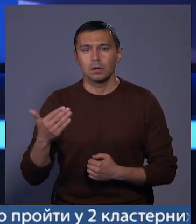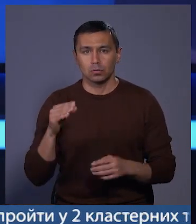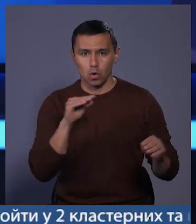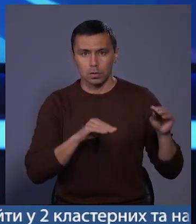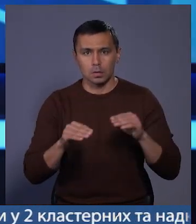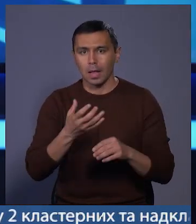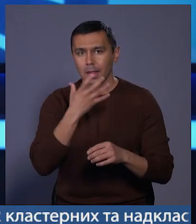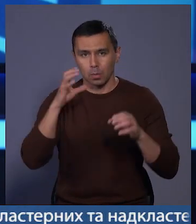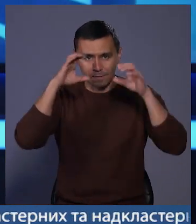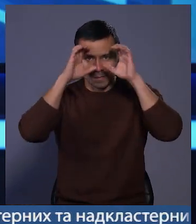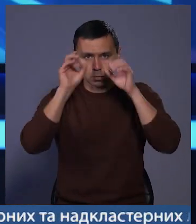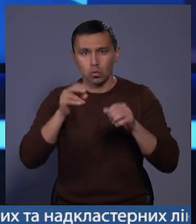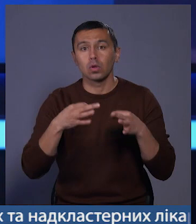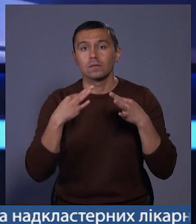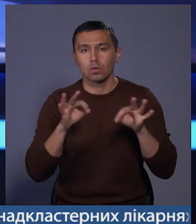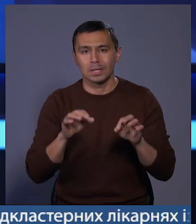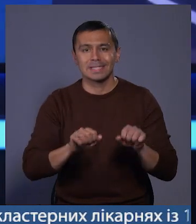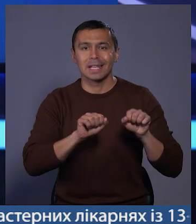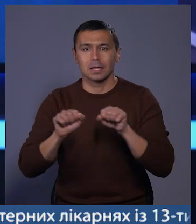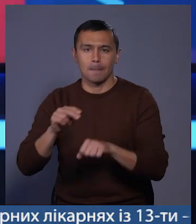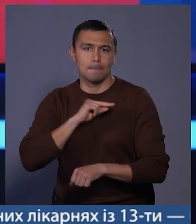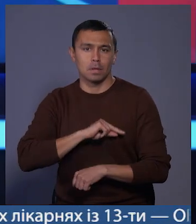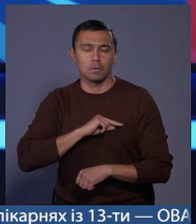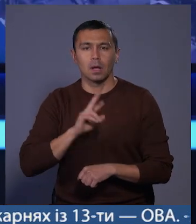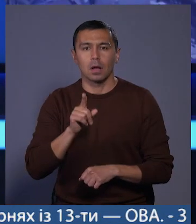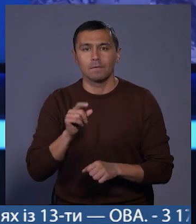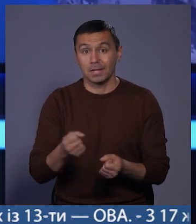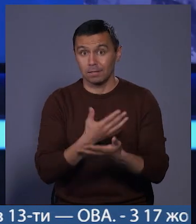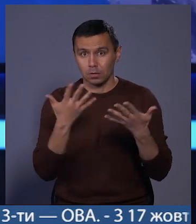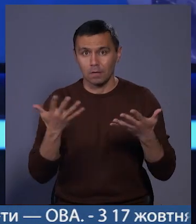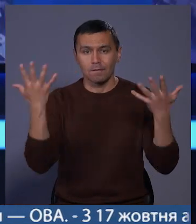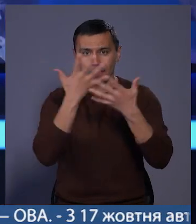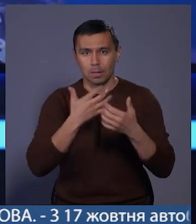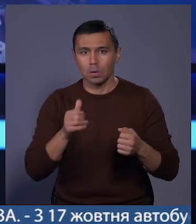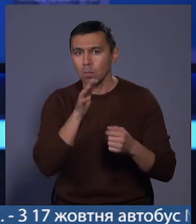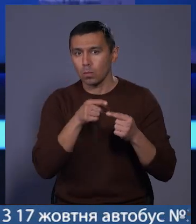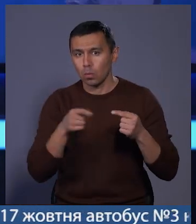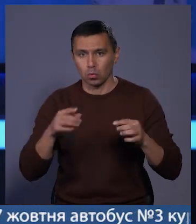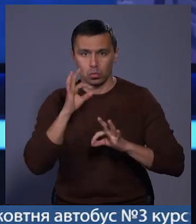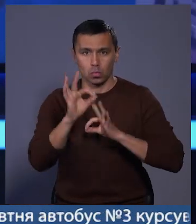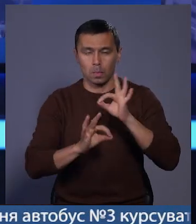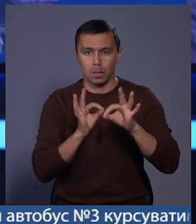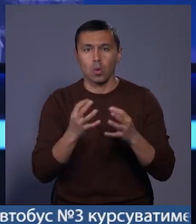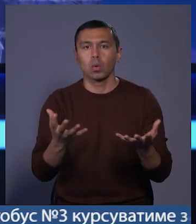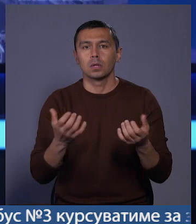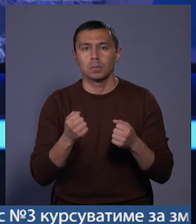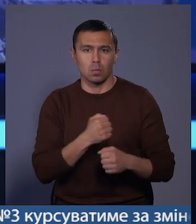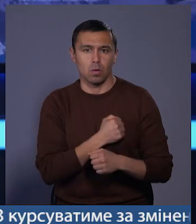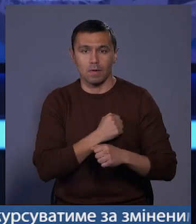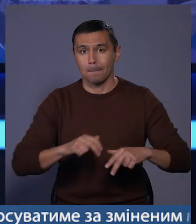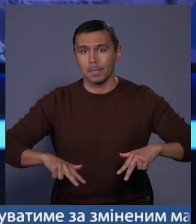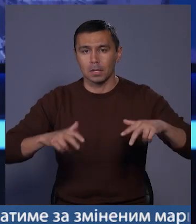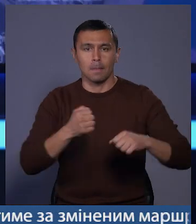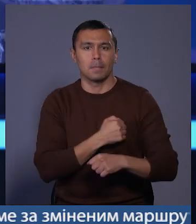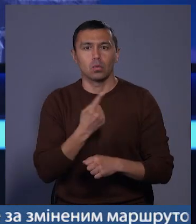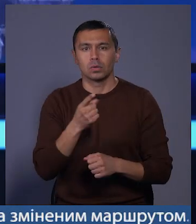оснащені тепловізорами, що дозволить захисникам працювати як у світлу, так і в темну пору доби. Отримали бойові пташки